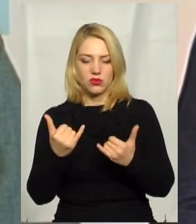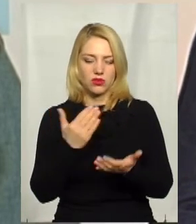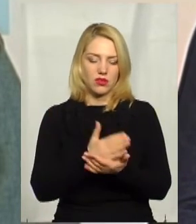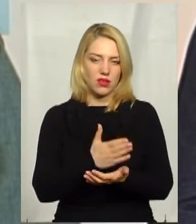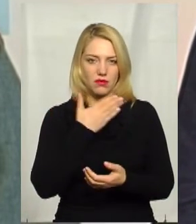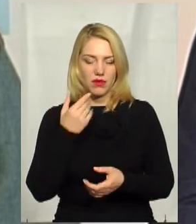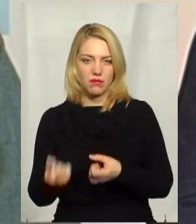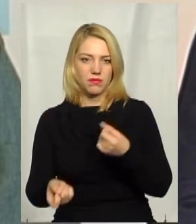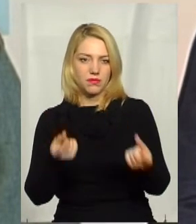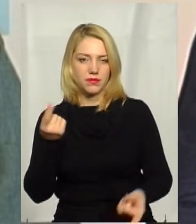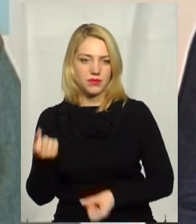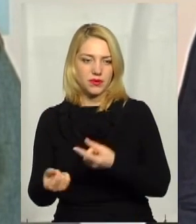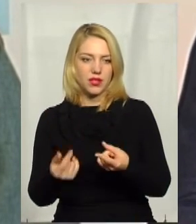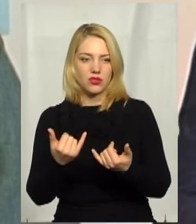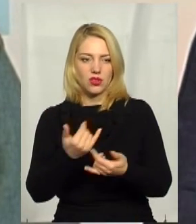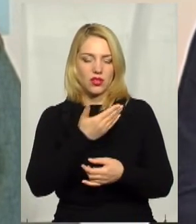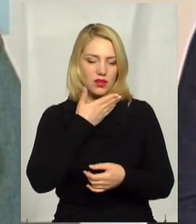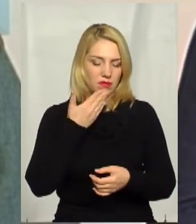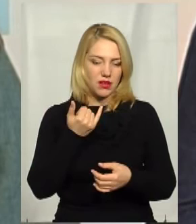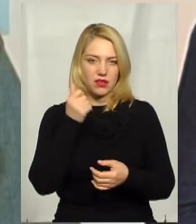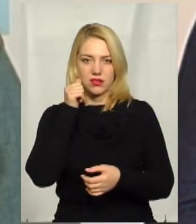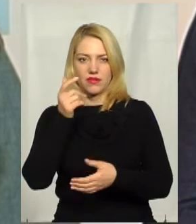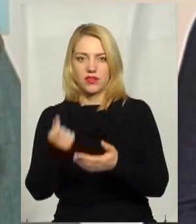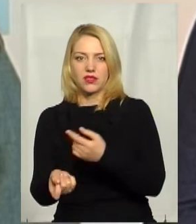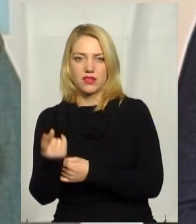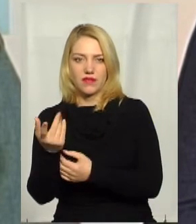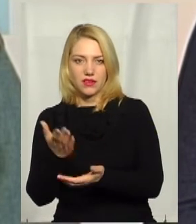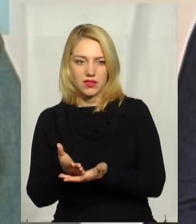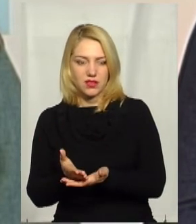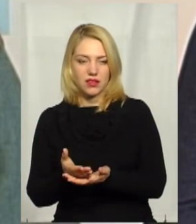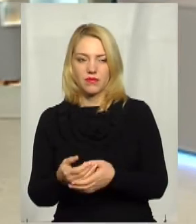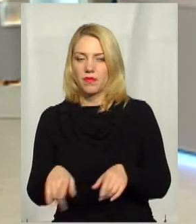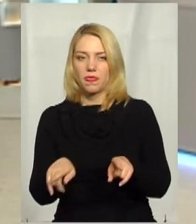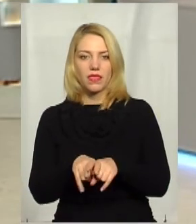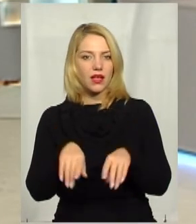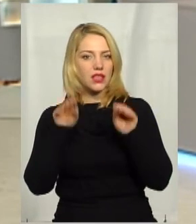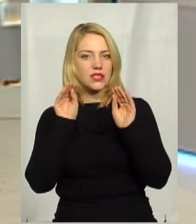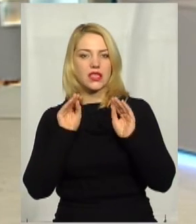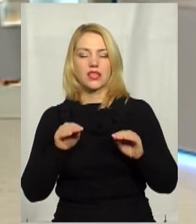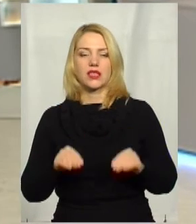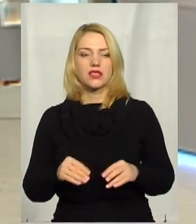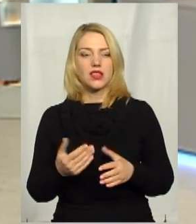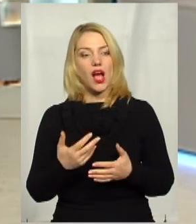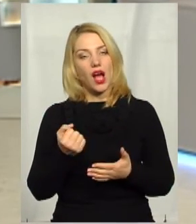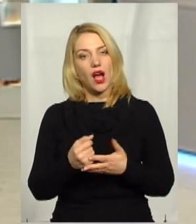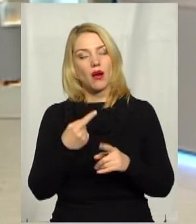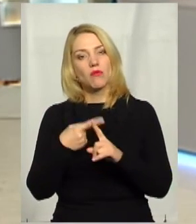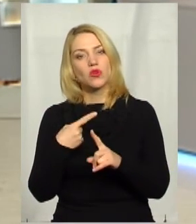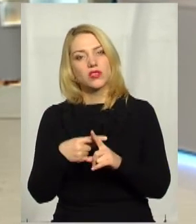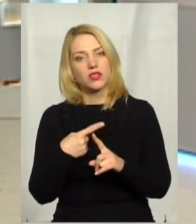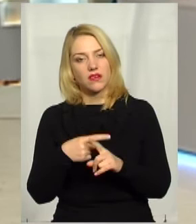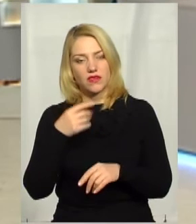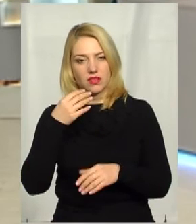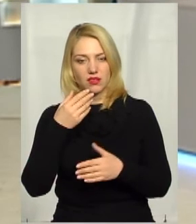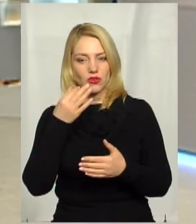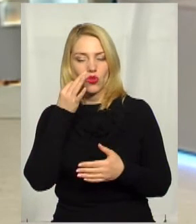воно є, завтра нема, або наоборот, і ось сьогодні нема, а завтра воно з'явилось. То таких статистичних дані... Позитивний досвід. Позитивний